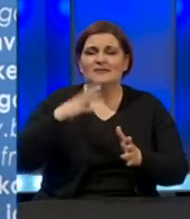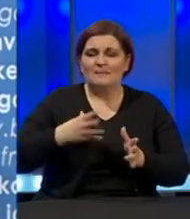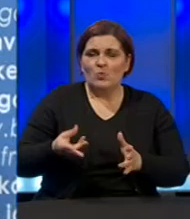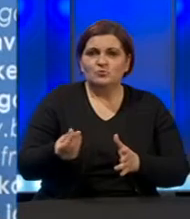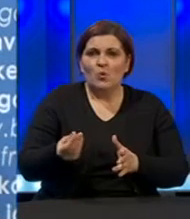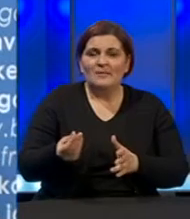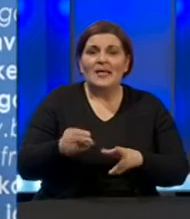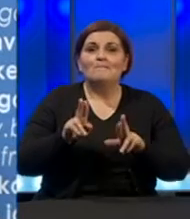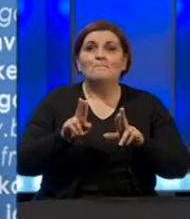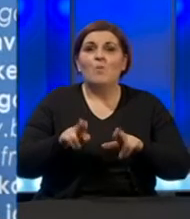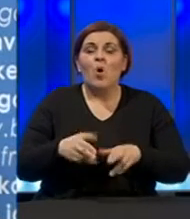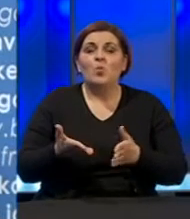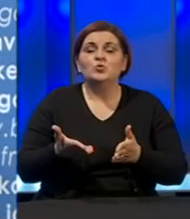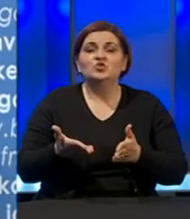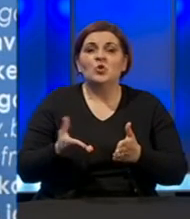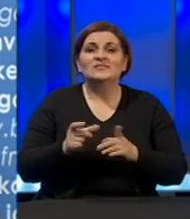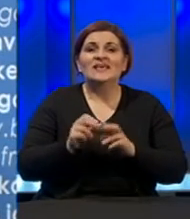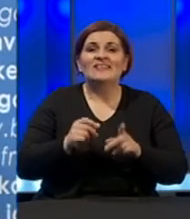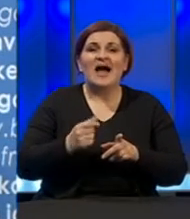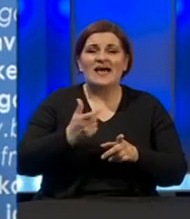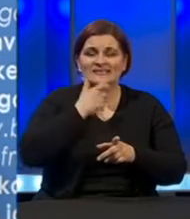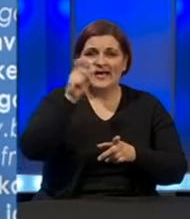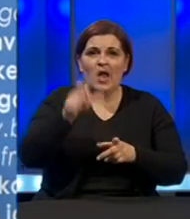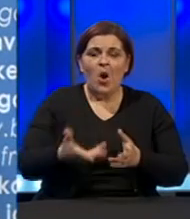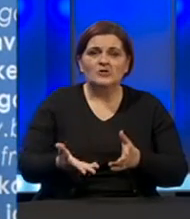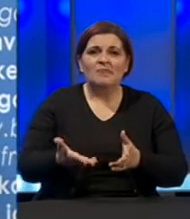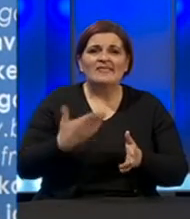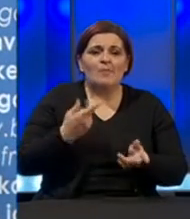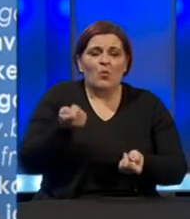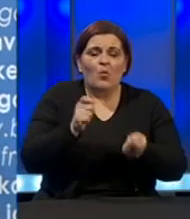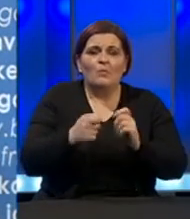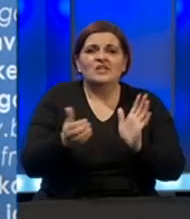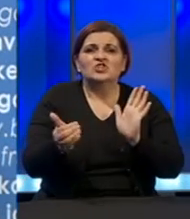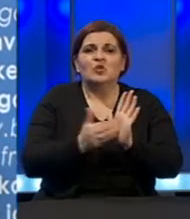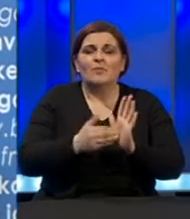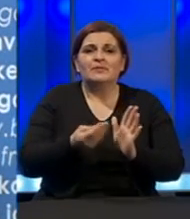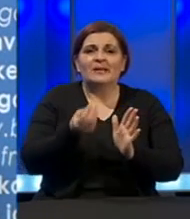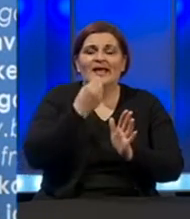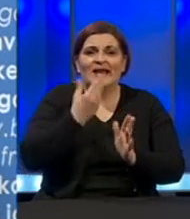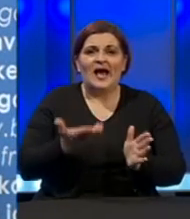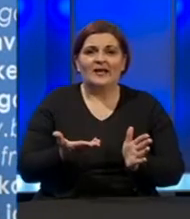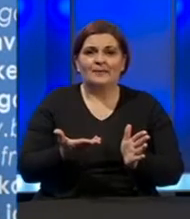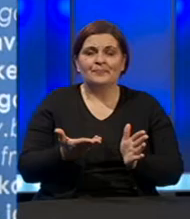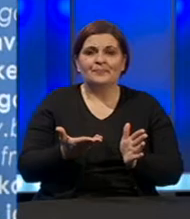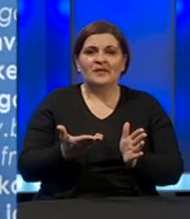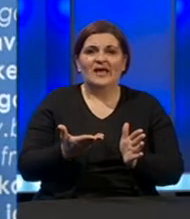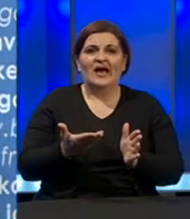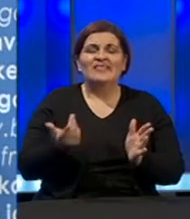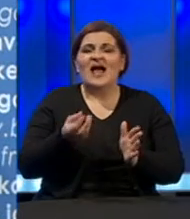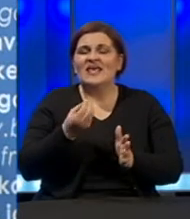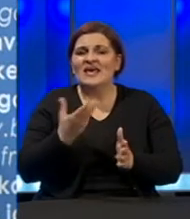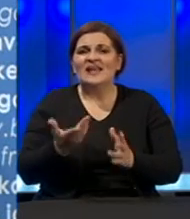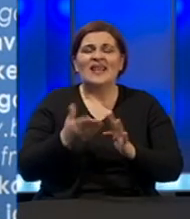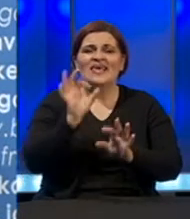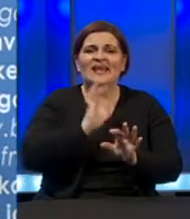odnosno mogućnost da se penzioneri snadbiju s tim oni neophodnim potrebštima koje im trebaju, da li hrana, da